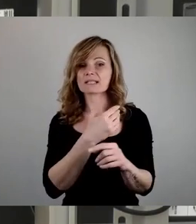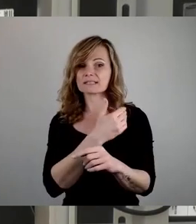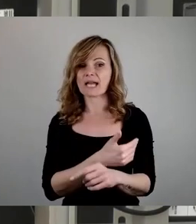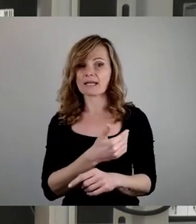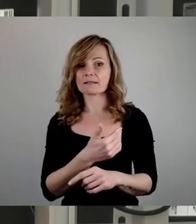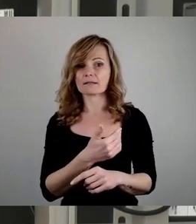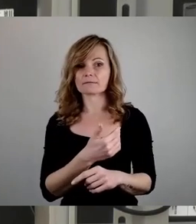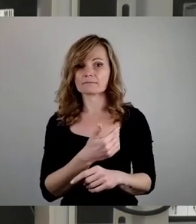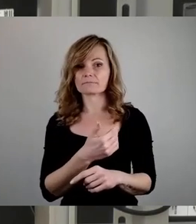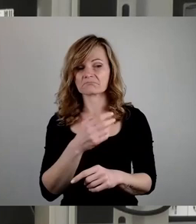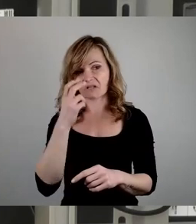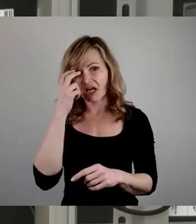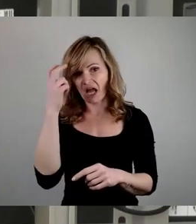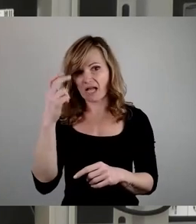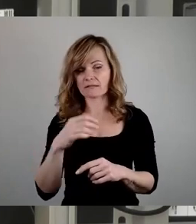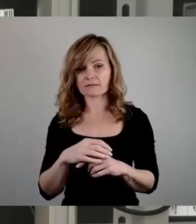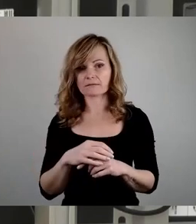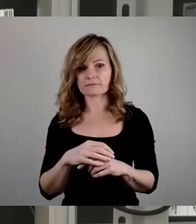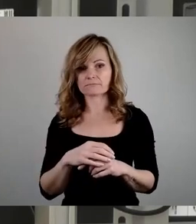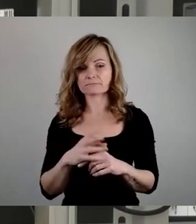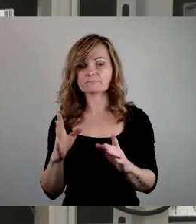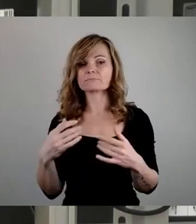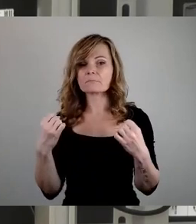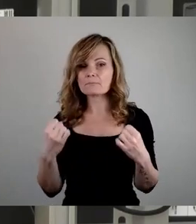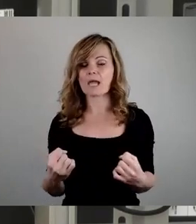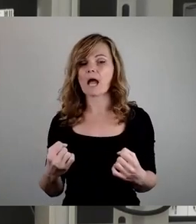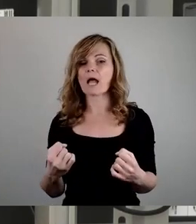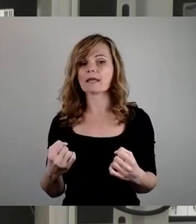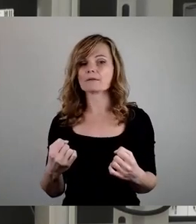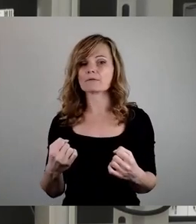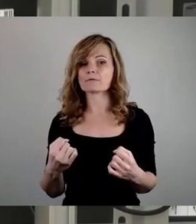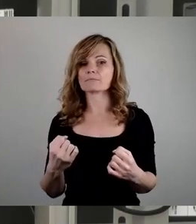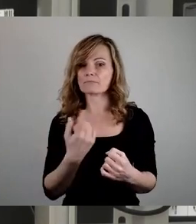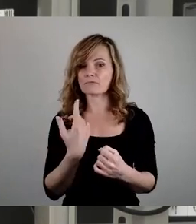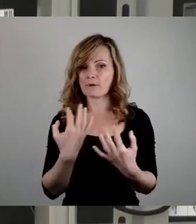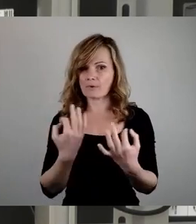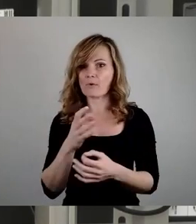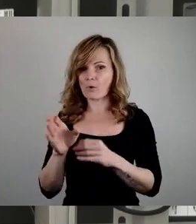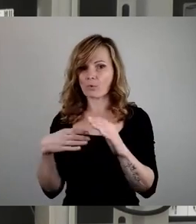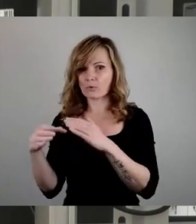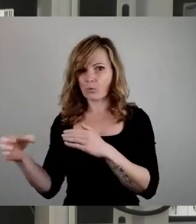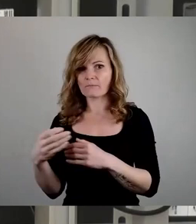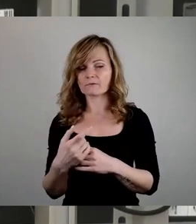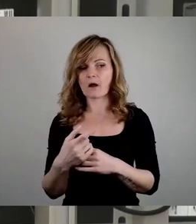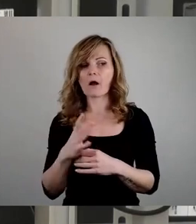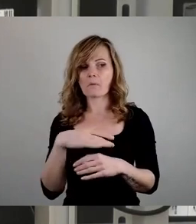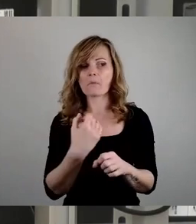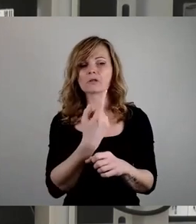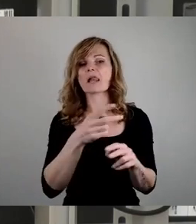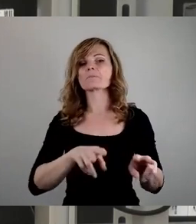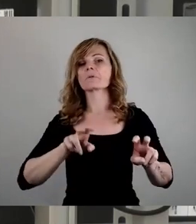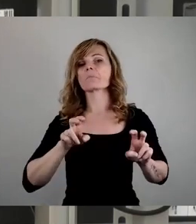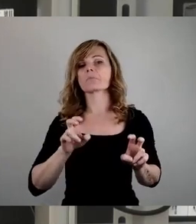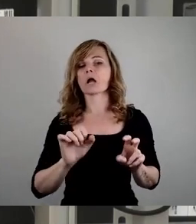wieder die Mehrheiten besorgt, die wir hier auch brauchen, für diese Unterkünfte. Und dass Sie sich zurücklehnen können und